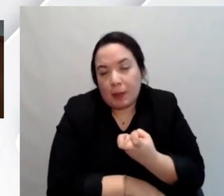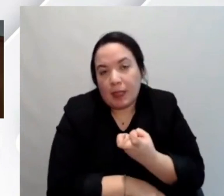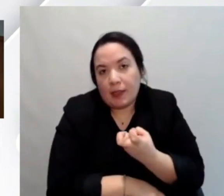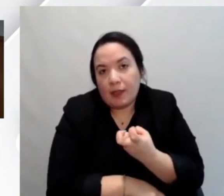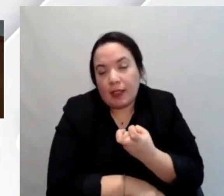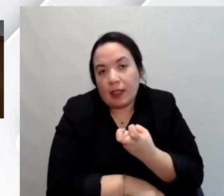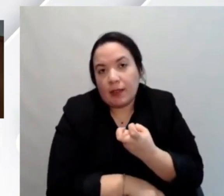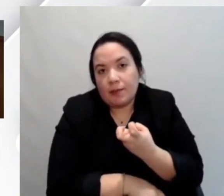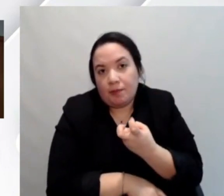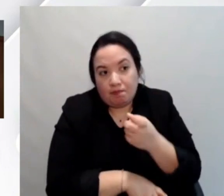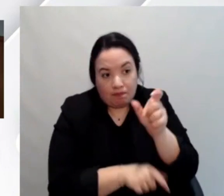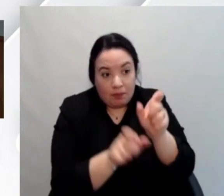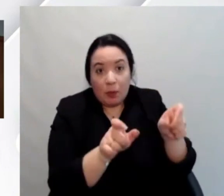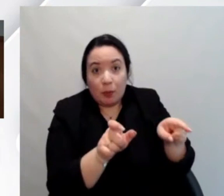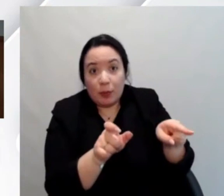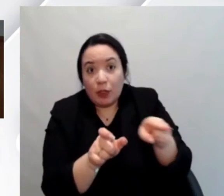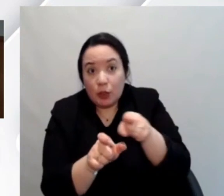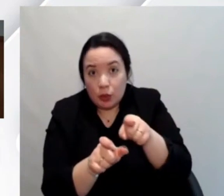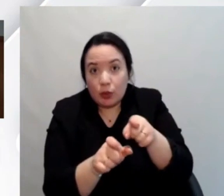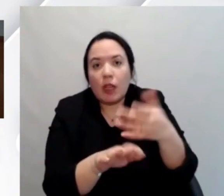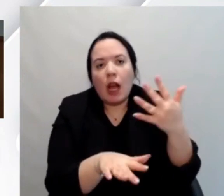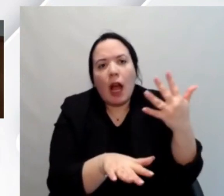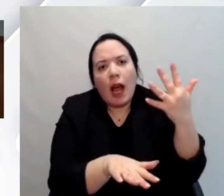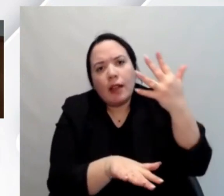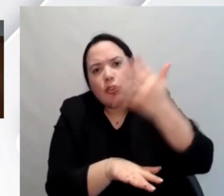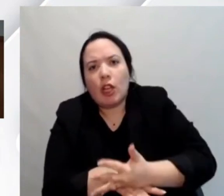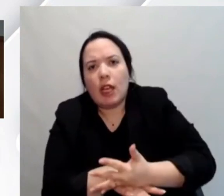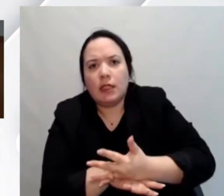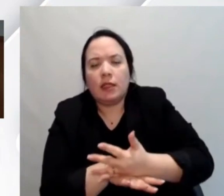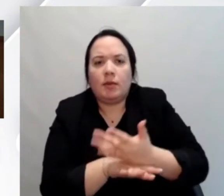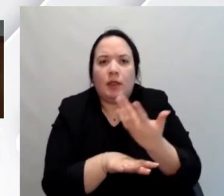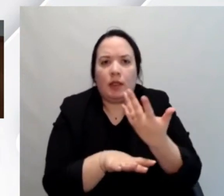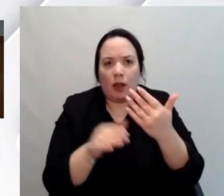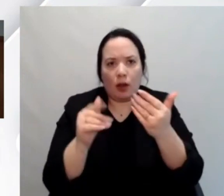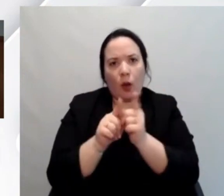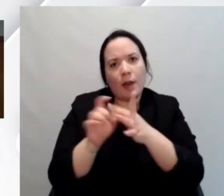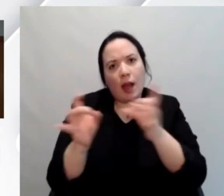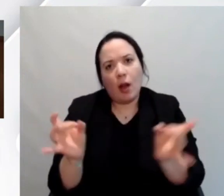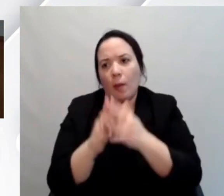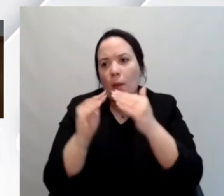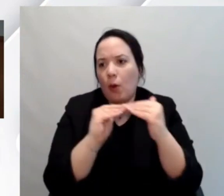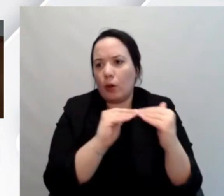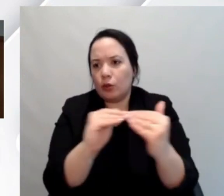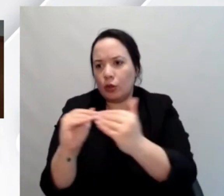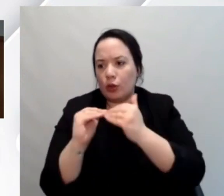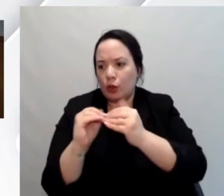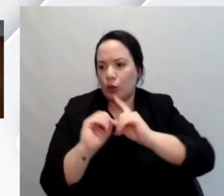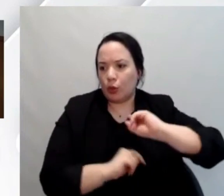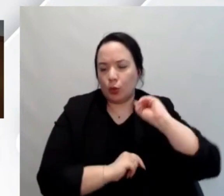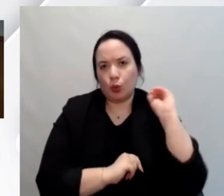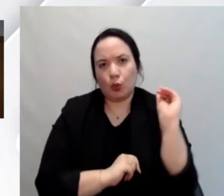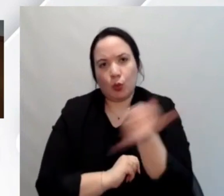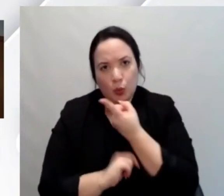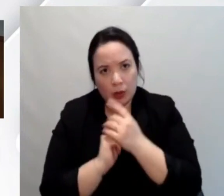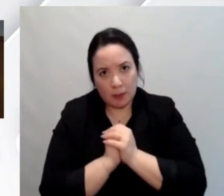gli utenti stessi possono accedere possono avere pari opportunità rispetto a tutti gli altri